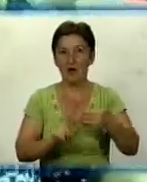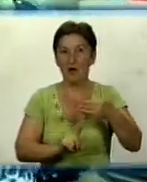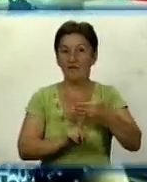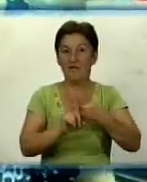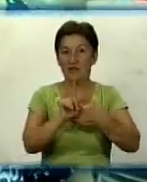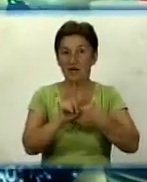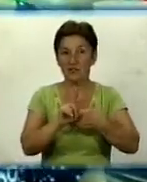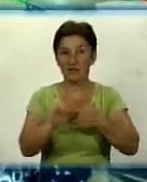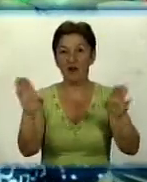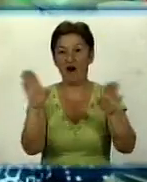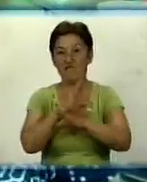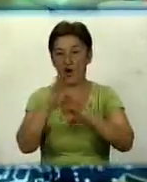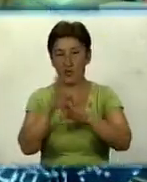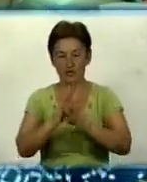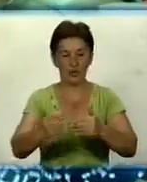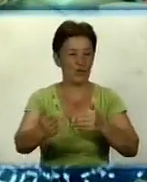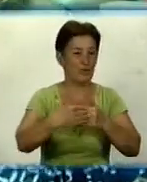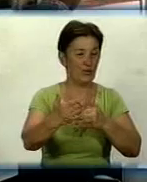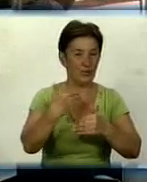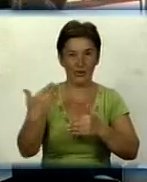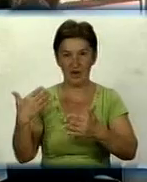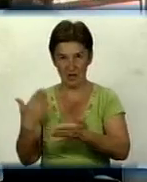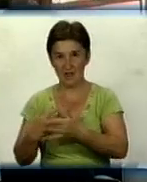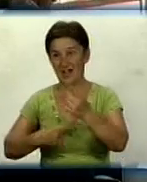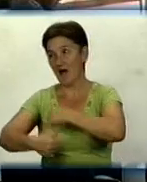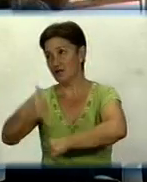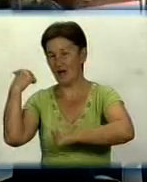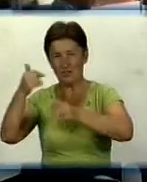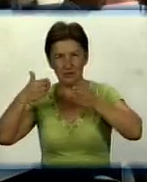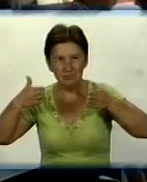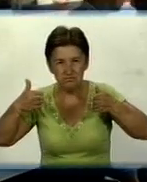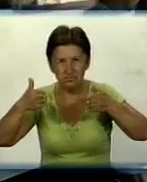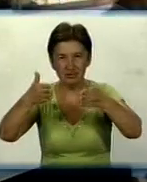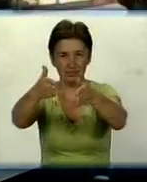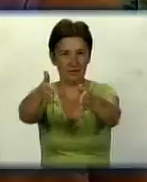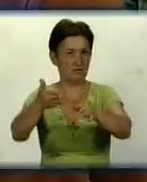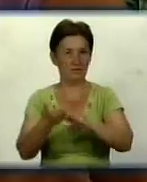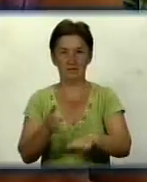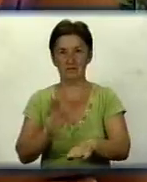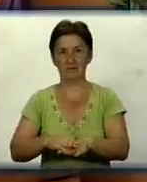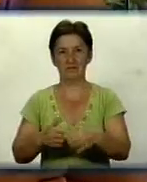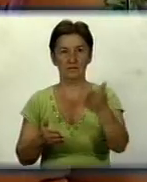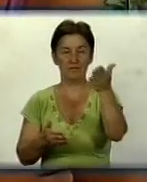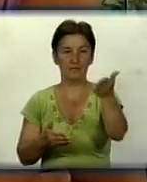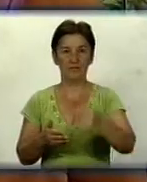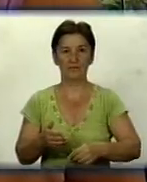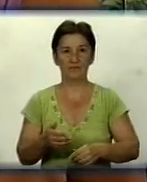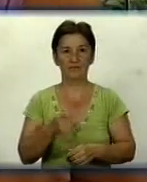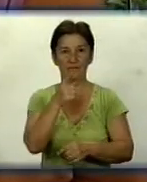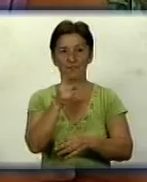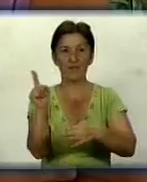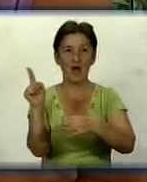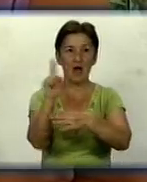ще якось є відух, а далі просто реальний монет. Не солодко нині й продавцям фастфудів. Нагрівається, у мене прибори ж